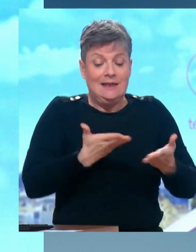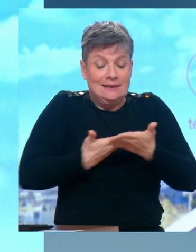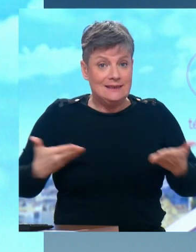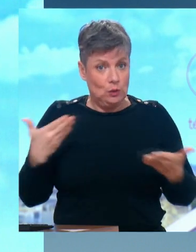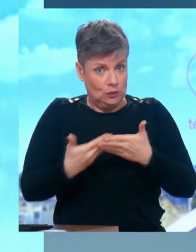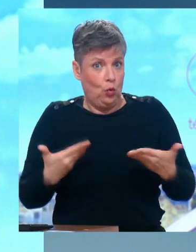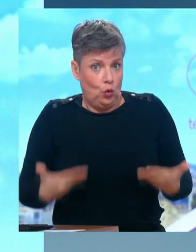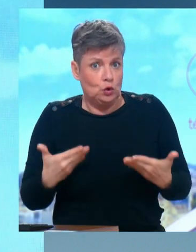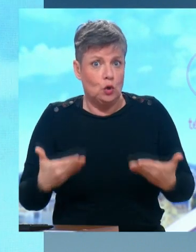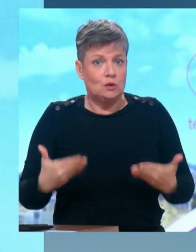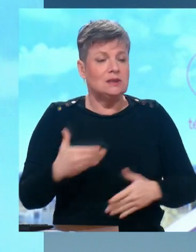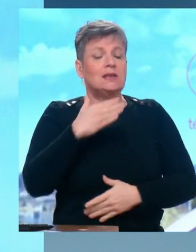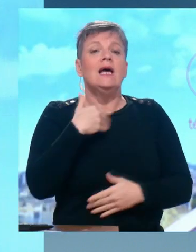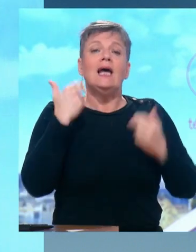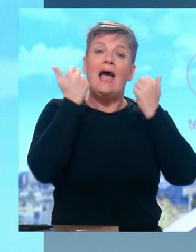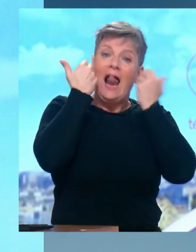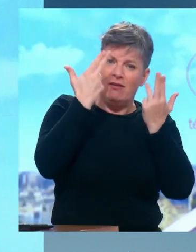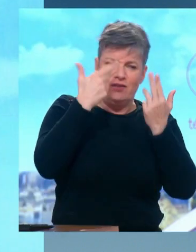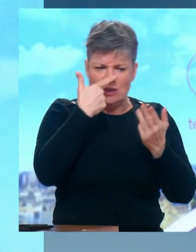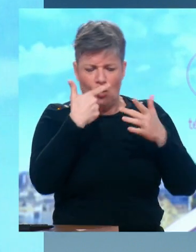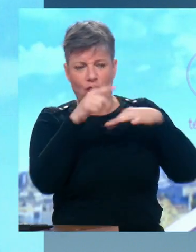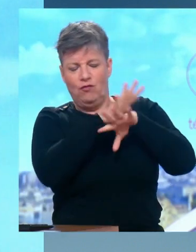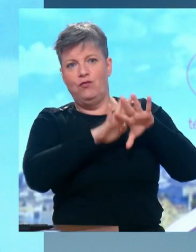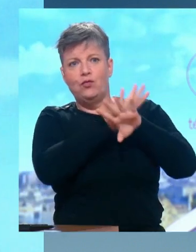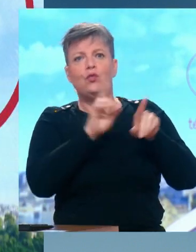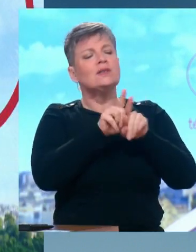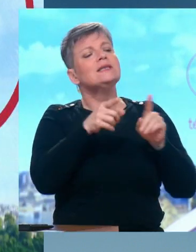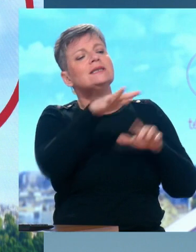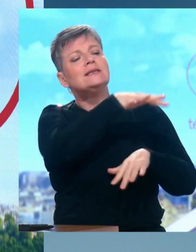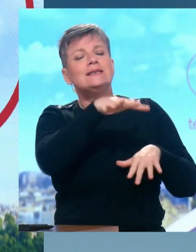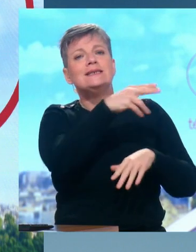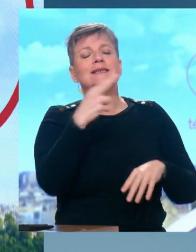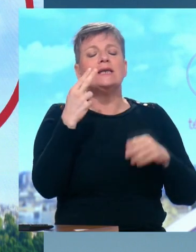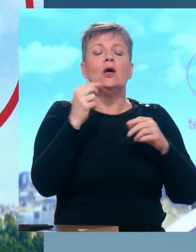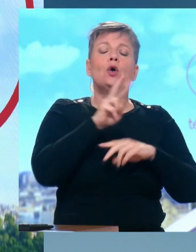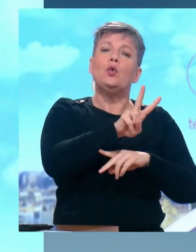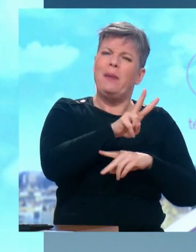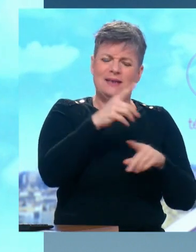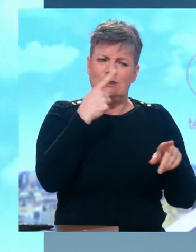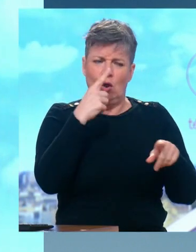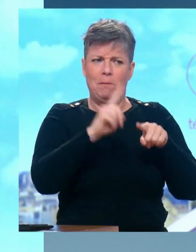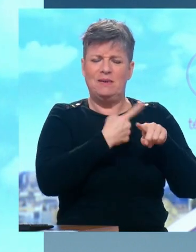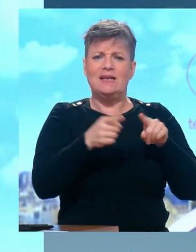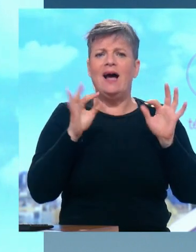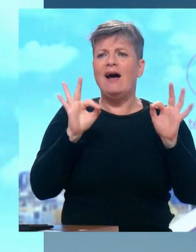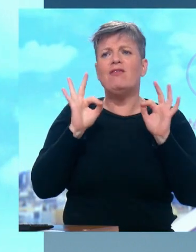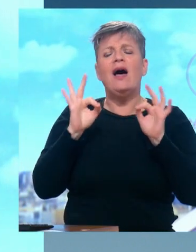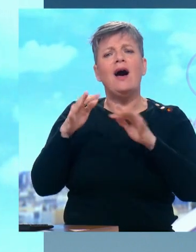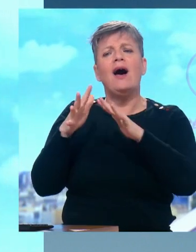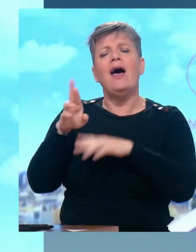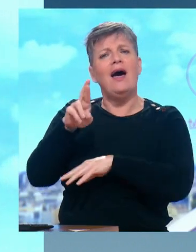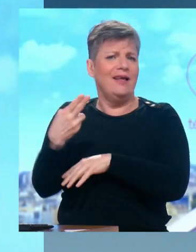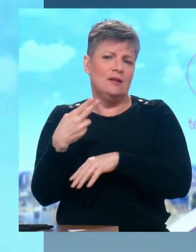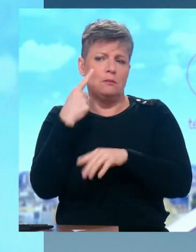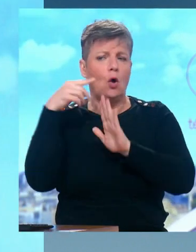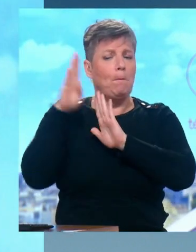'ambiguïté chez LFI, chez certains LFI, et donc vos amis de la NUPES, sur l'antisémitisme, qu'au Rassemblement national, est sans ambiguïté depuis le début de ce conflit.